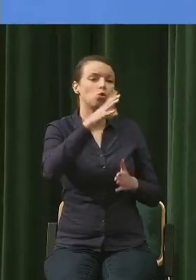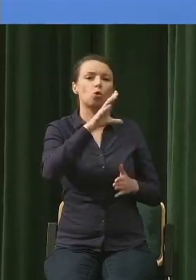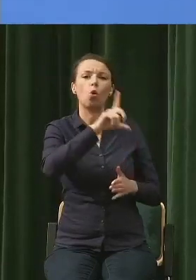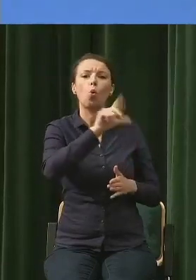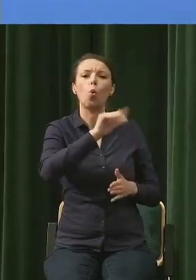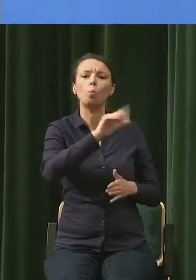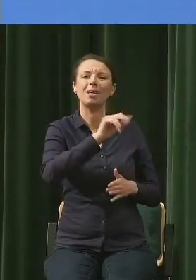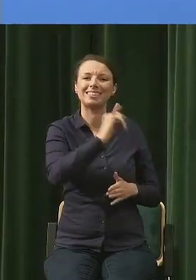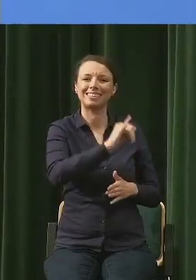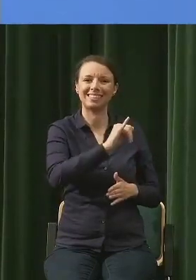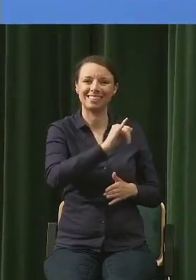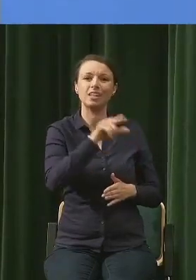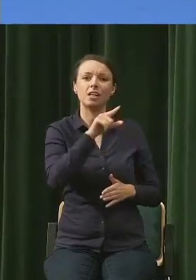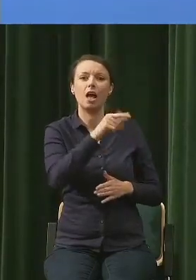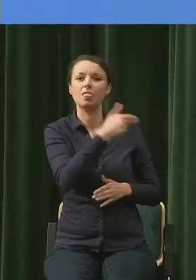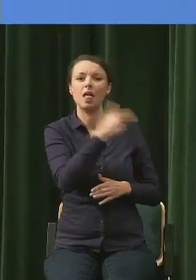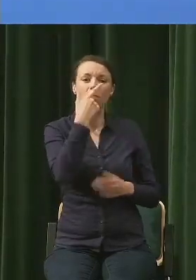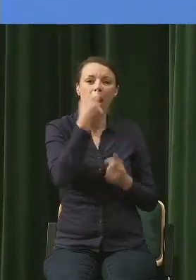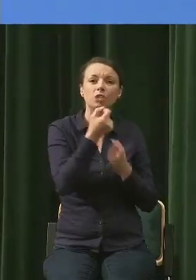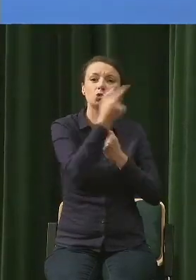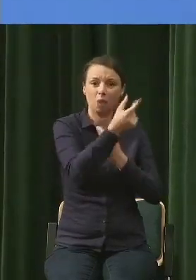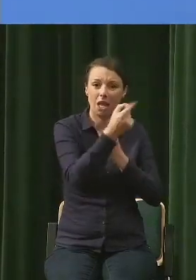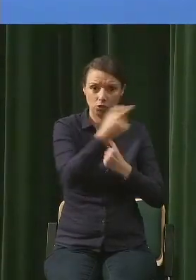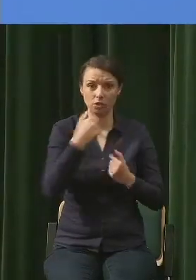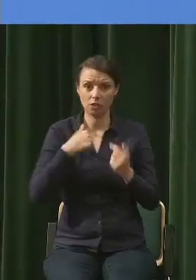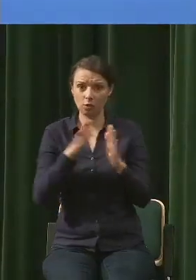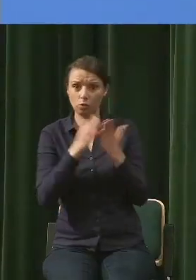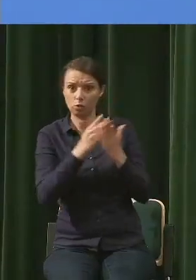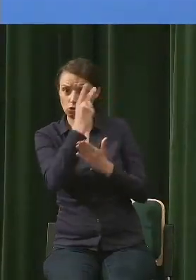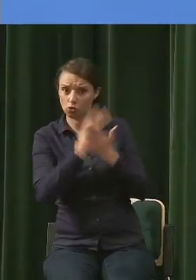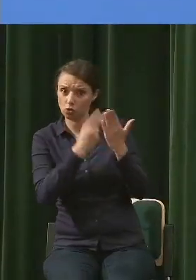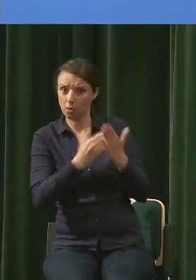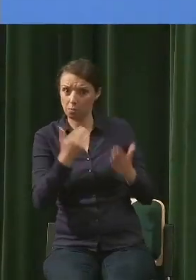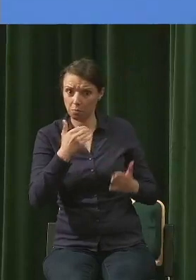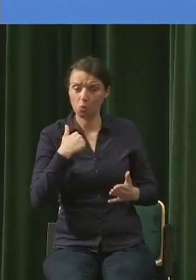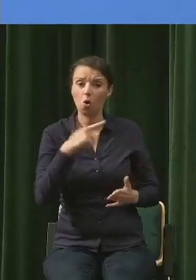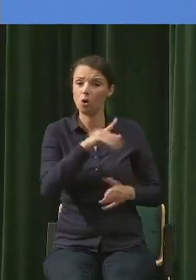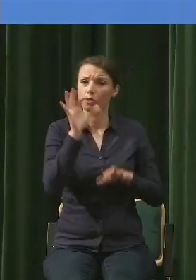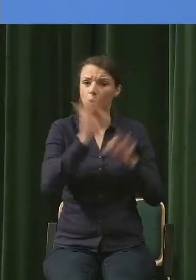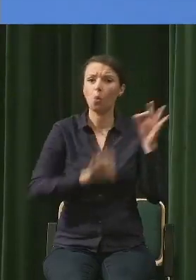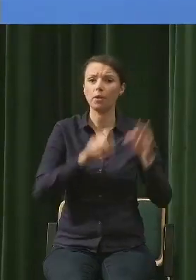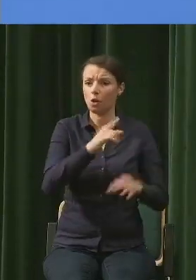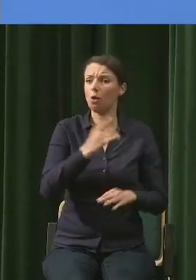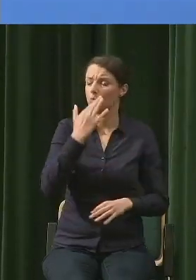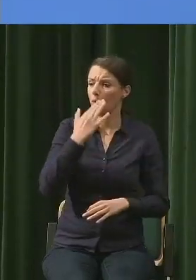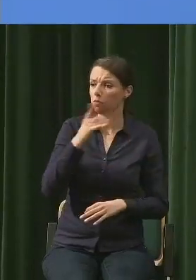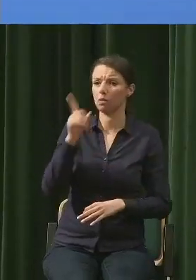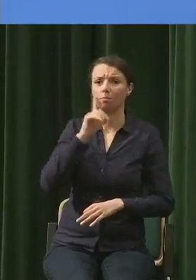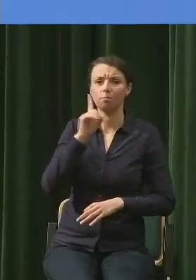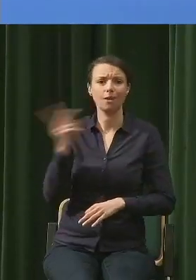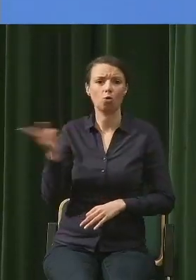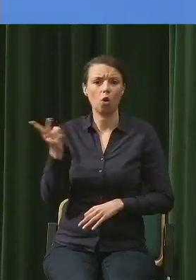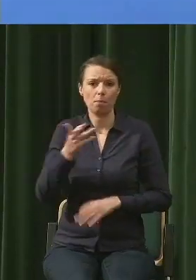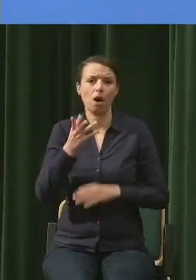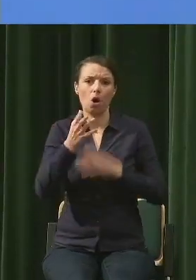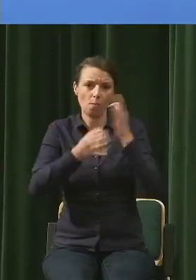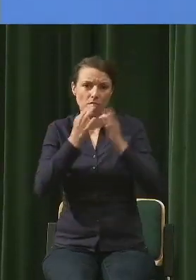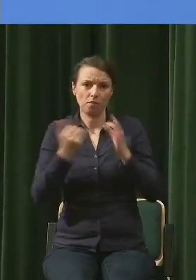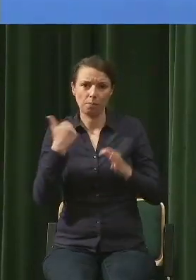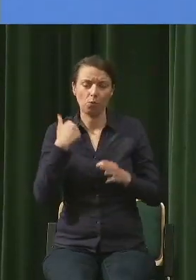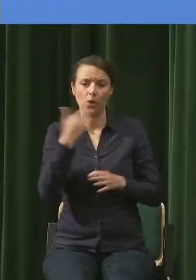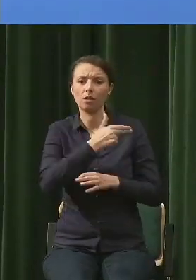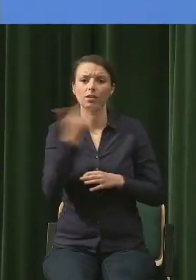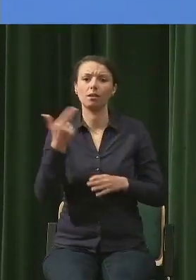i też rzeczywiście bardzo mocno podkreślim to, że ten problem, o którym panowie tutaj mówiliście, segregacji śmieci, dotyczy tak naprawdę